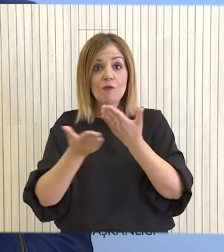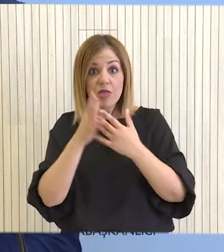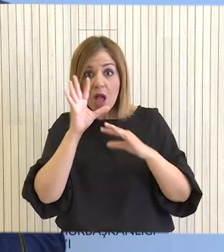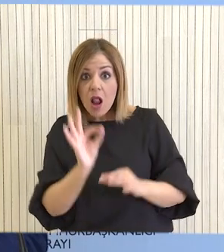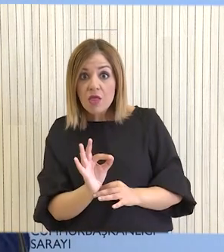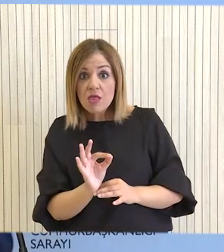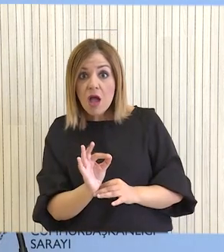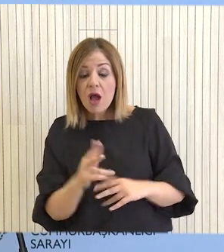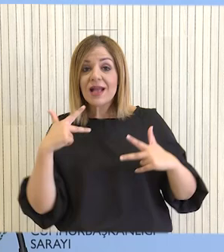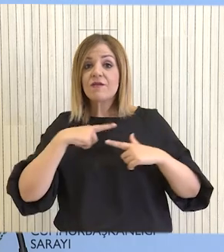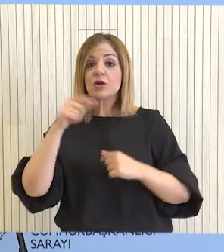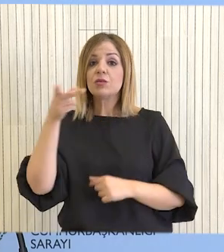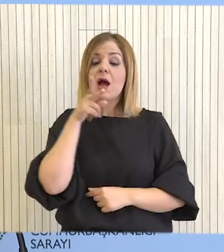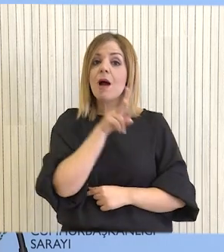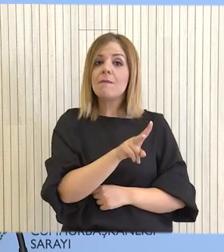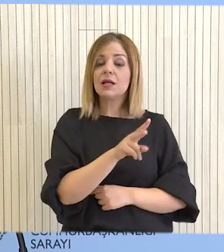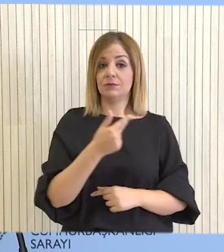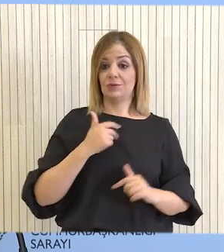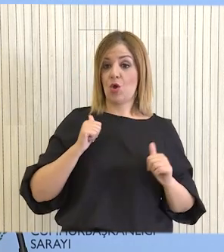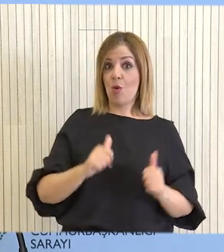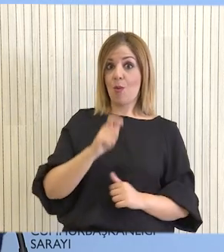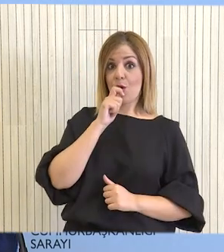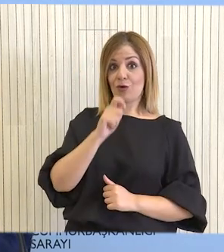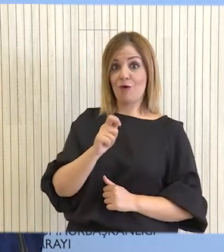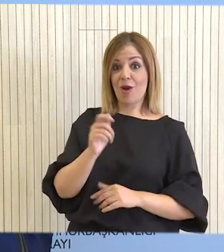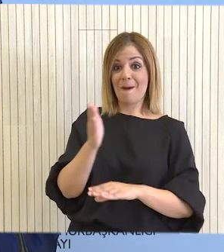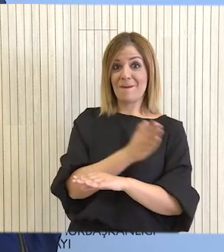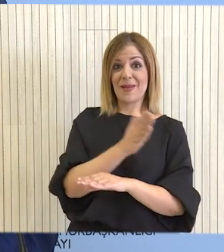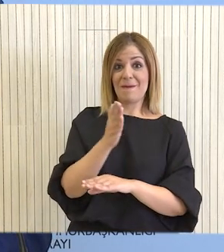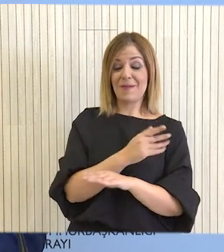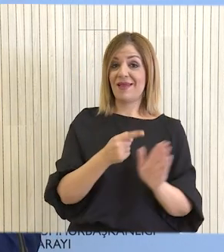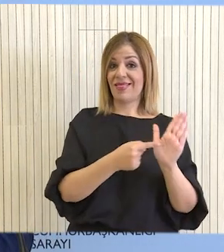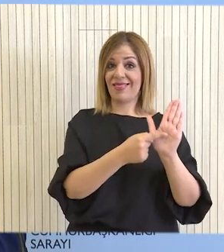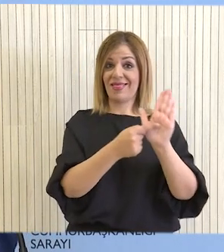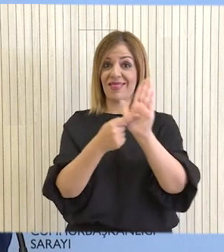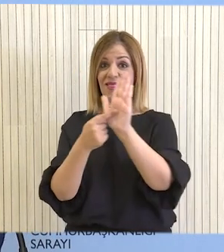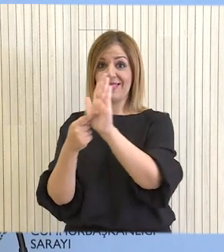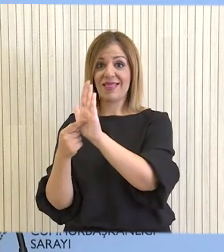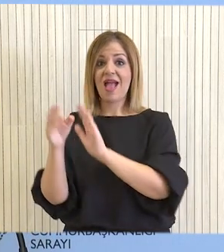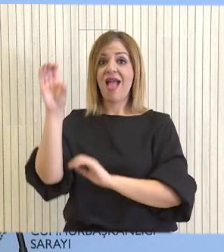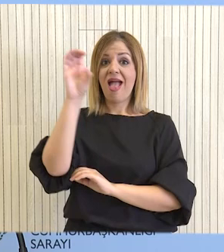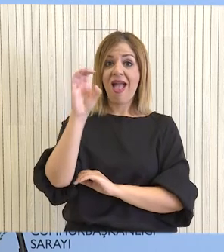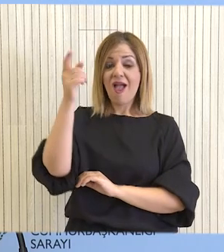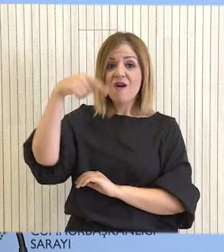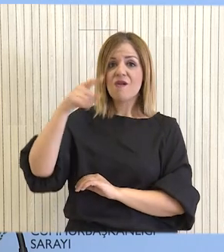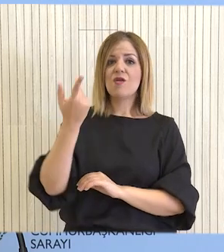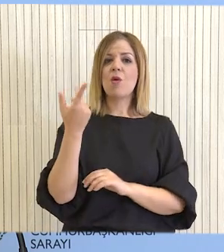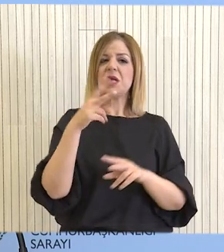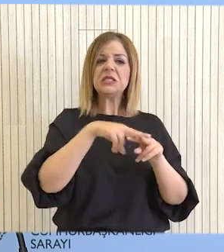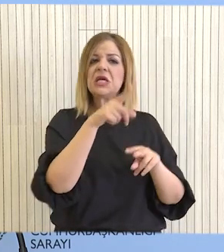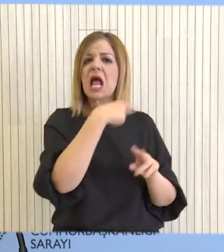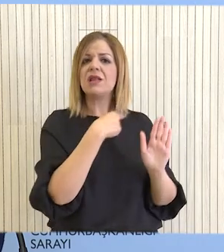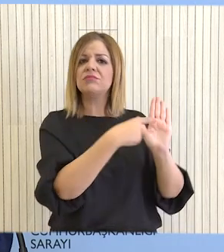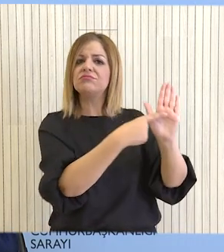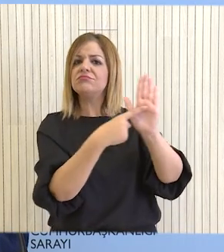Ναι, αντιλαμβάνεστε ότι η πρωτοβουλία πρωτού παρουσιαστεί ενώπιον των Ευρωπαίων εντέρων μας αλλά και των άλλων